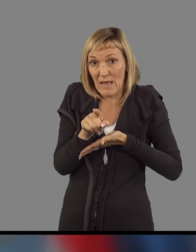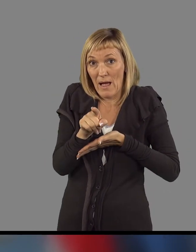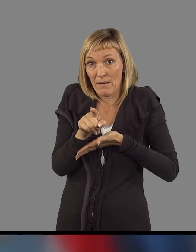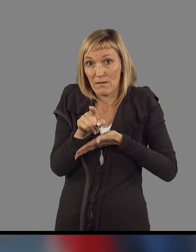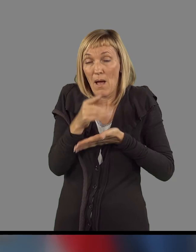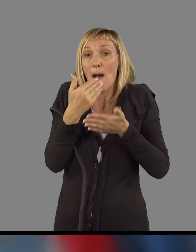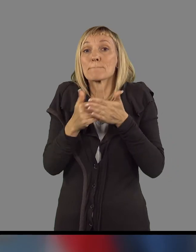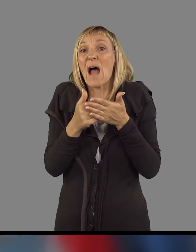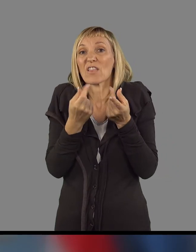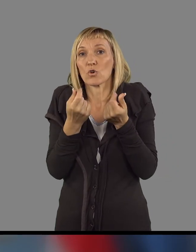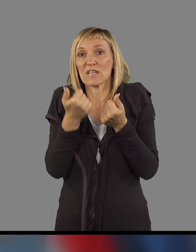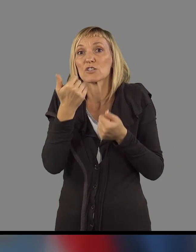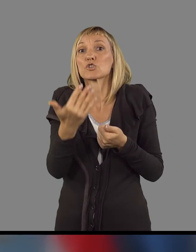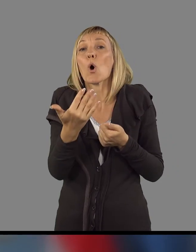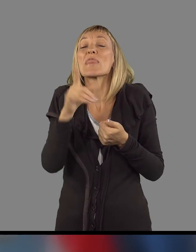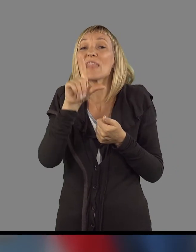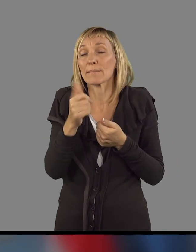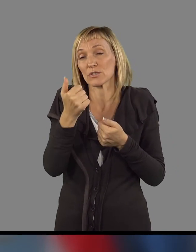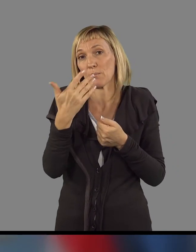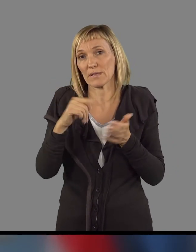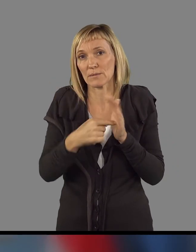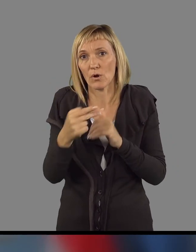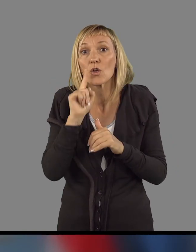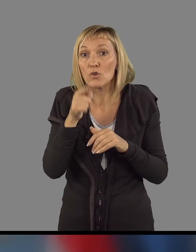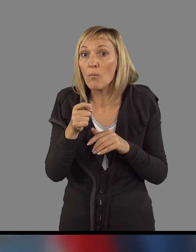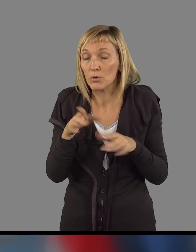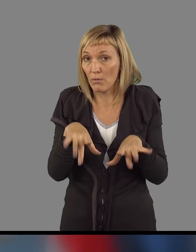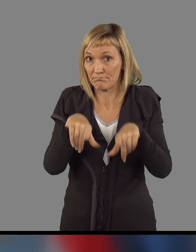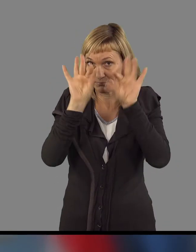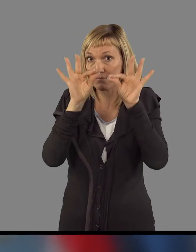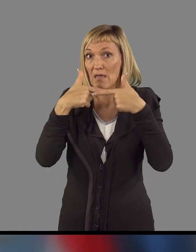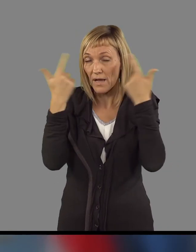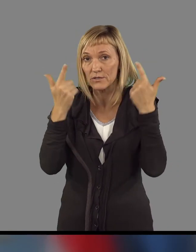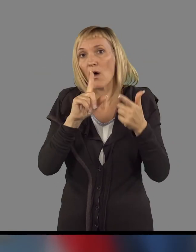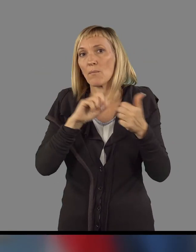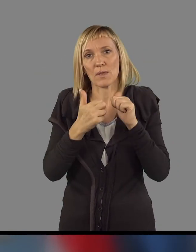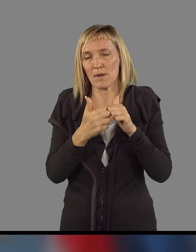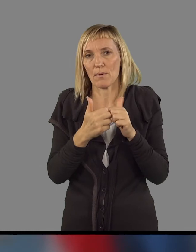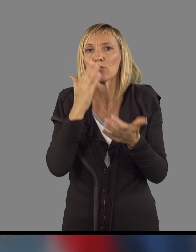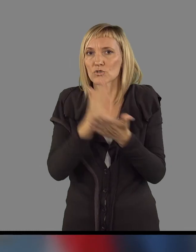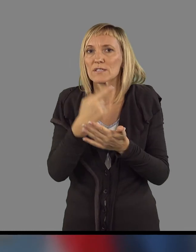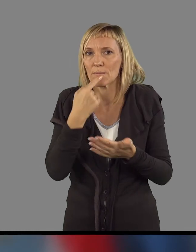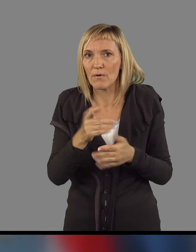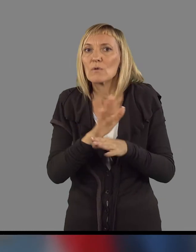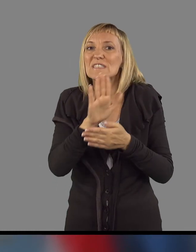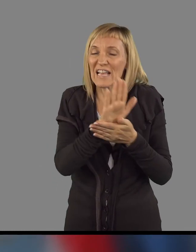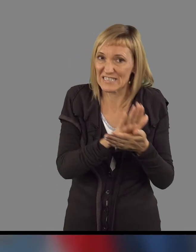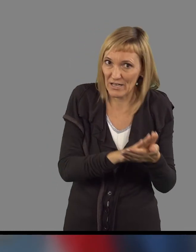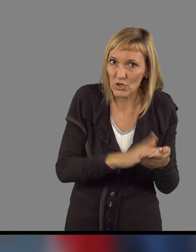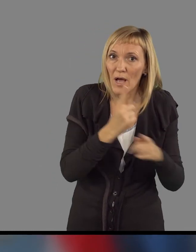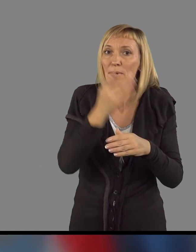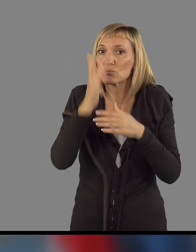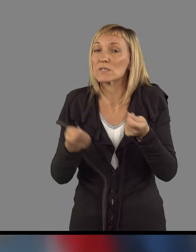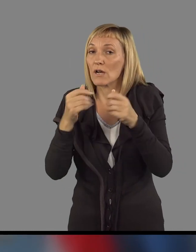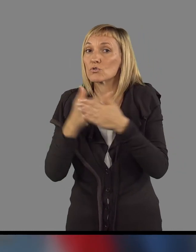najmanj 150 milijonov evrov in ko bomo imeli to pokrito, potem ni problema. Kot sem rekel, vse se začne in